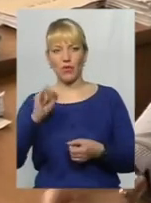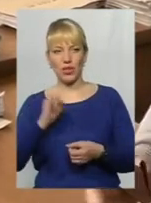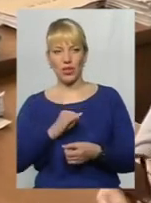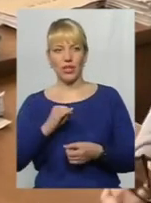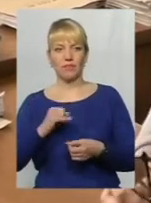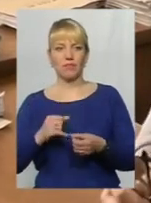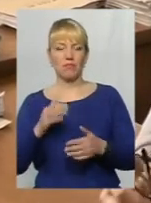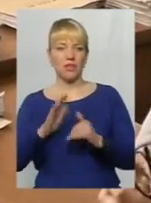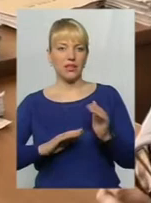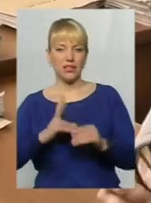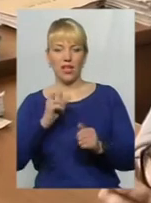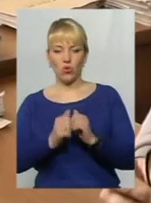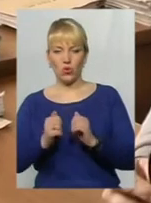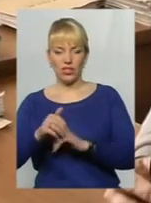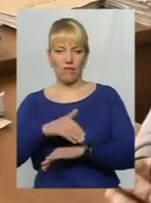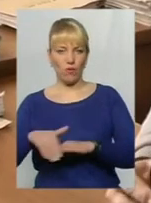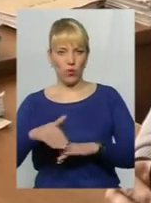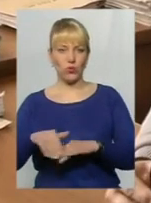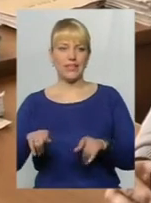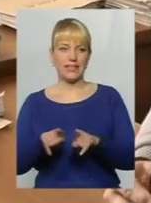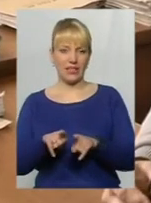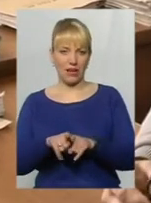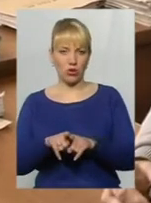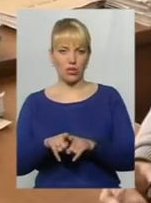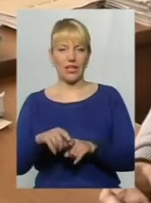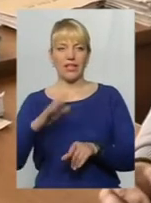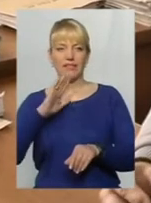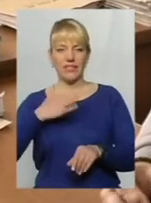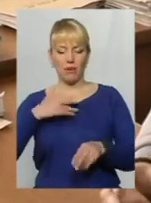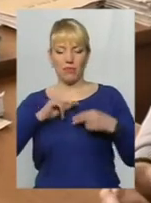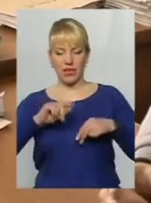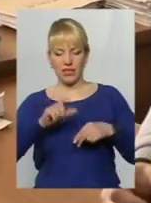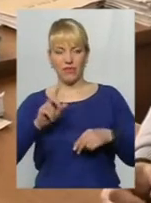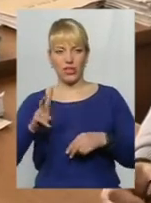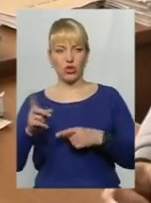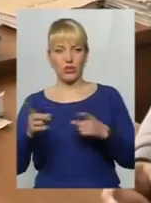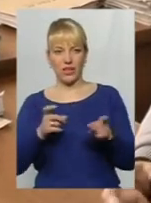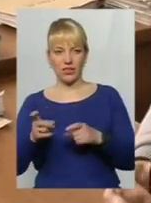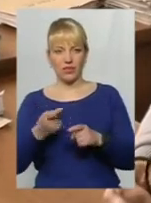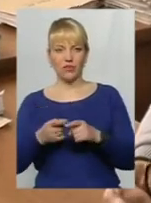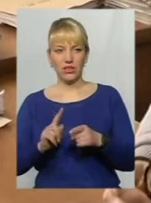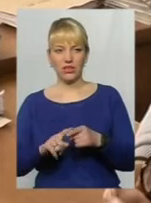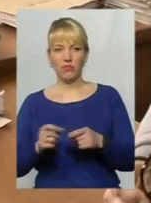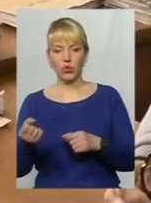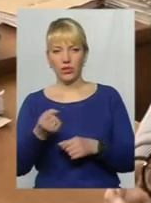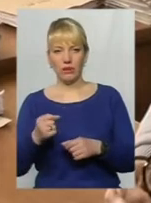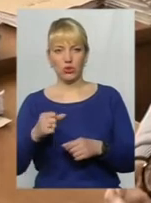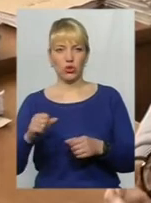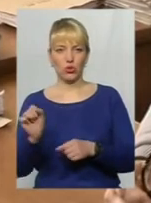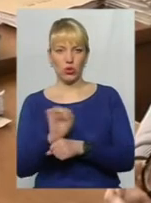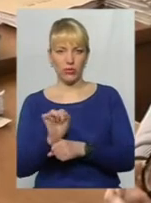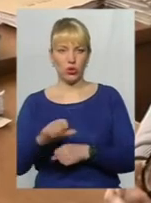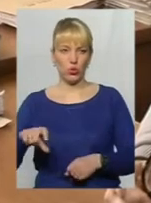майже практично на кожній вулиці. Ми всі також, всі наші працівники, які задіяні в утриманні автомобільних доріг,